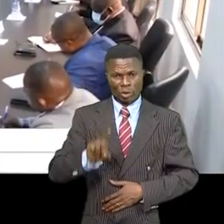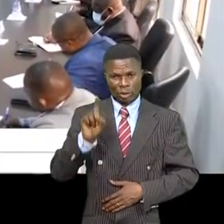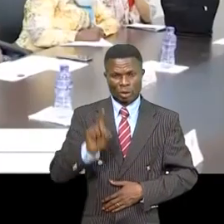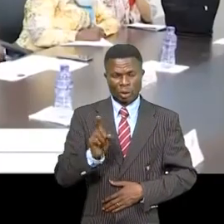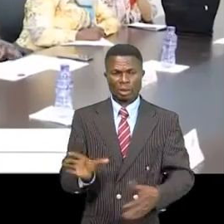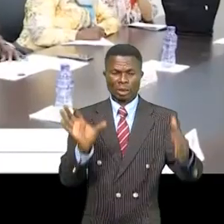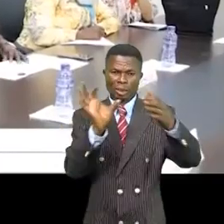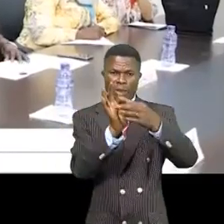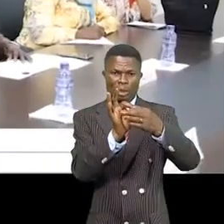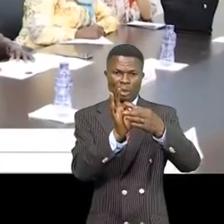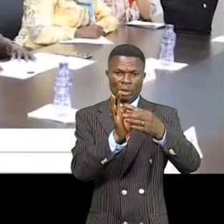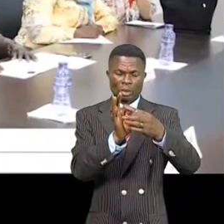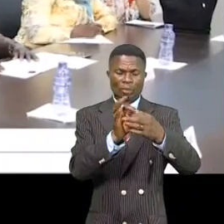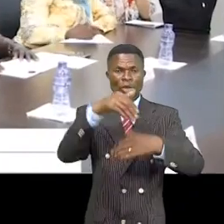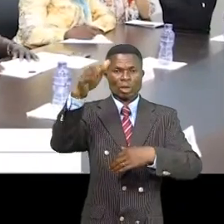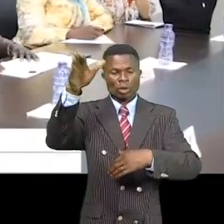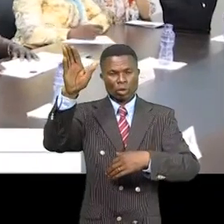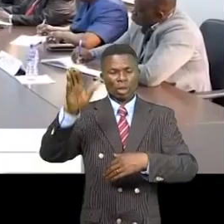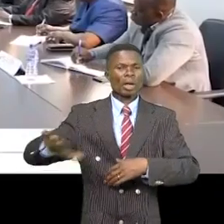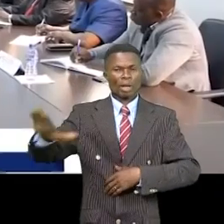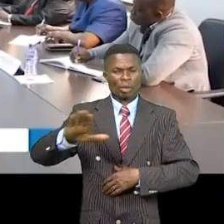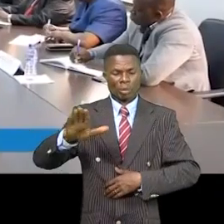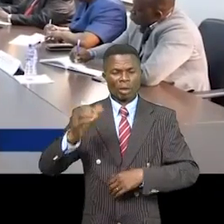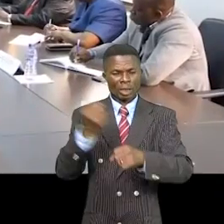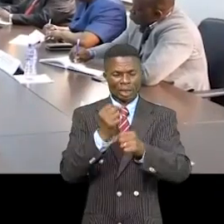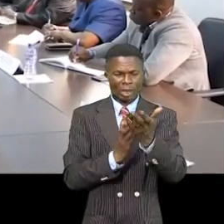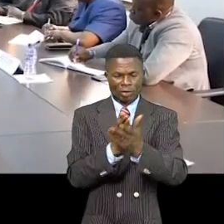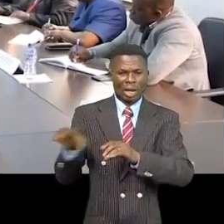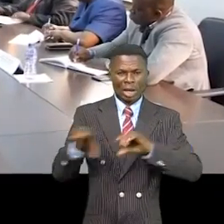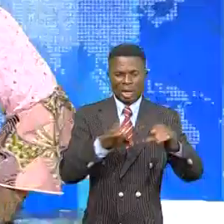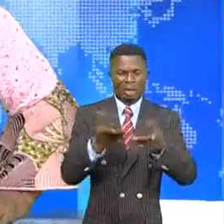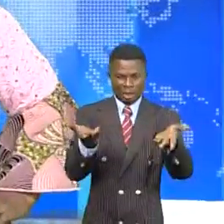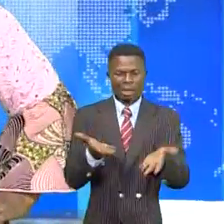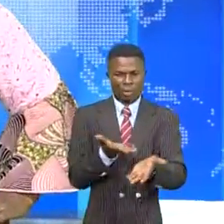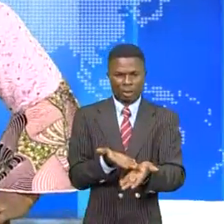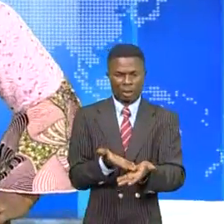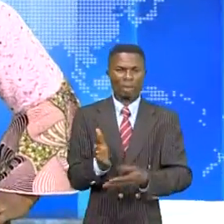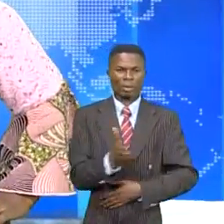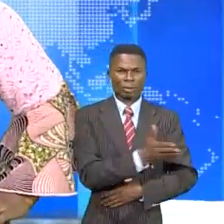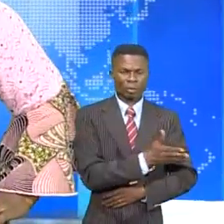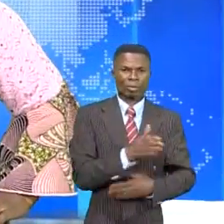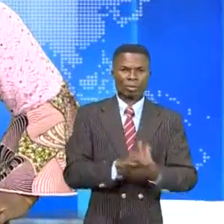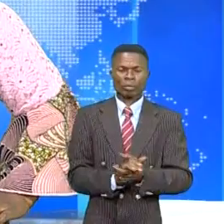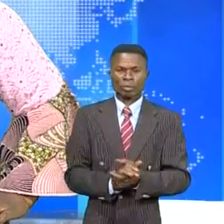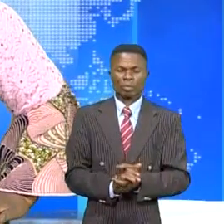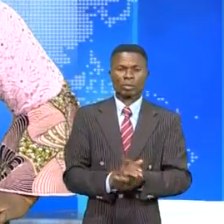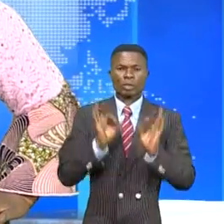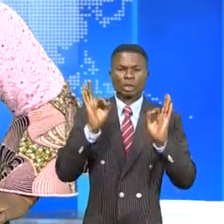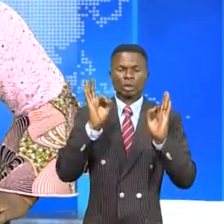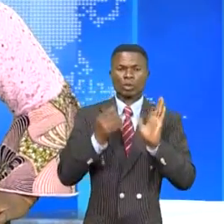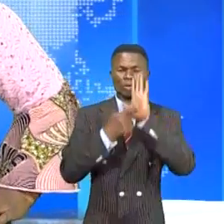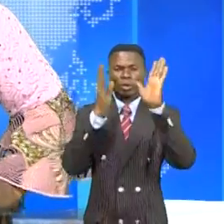rejoindre ceux de l'arrière-pays en vue de mieux coordonner les activités sur le terrain. Et la nouvelle représentante